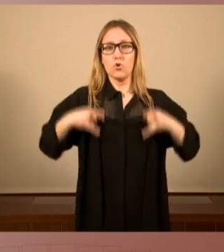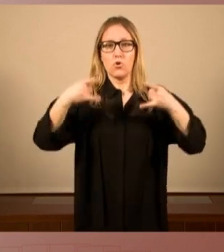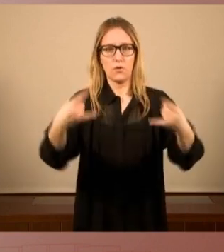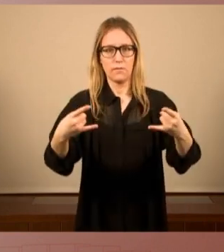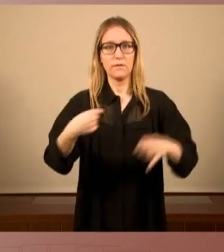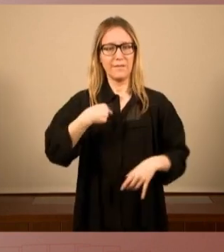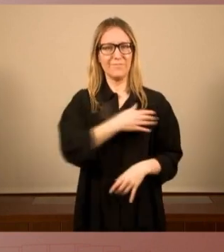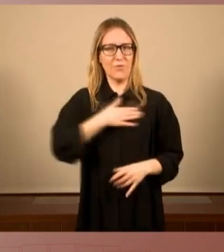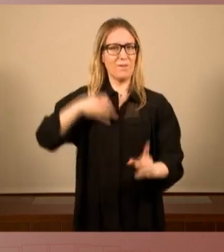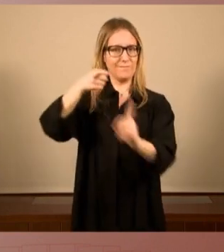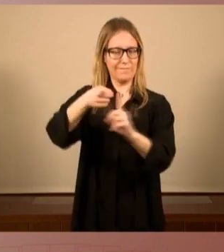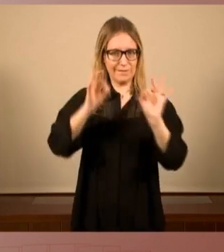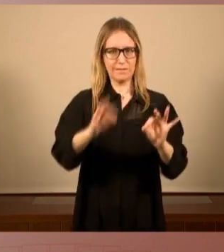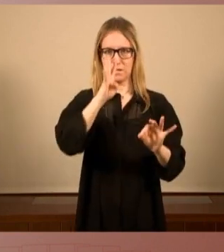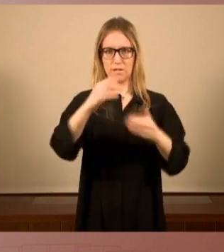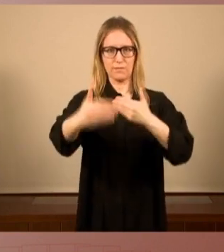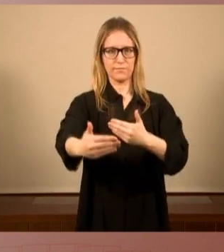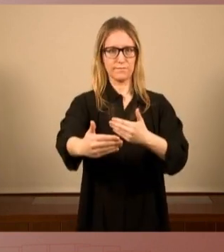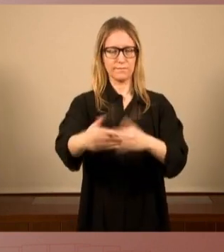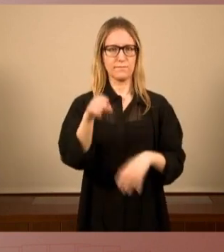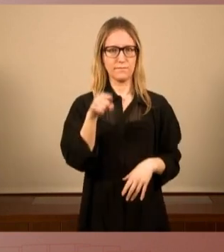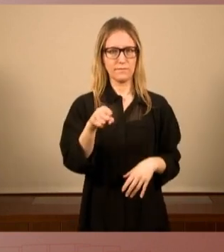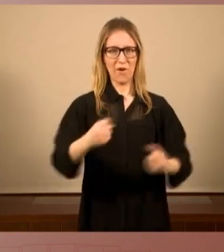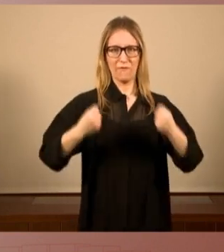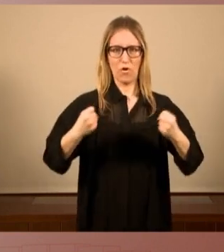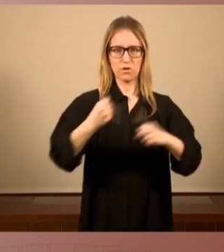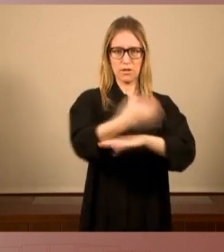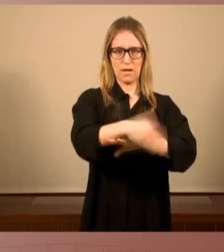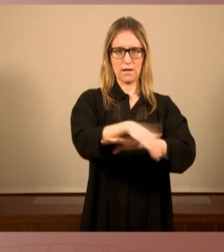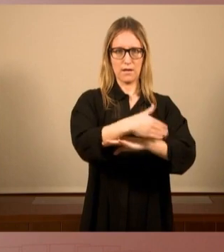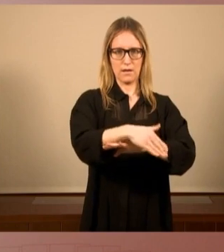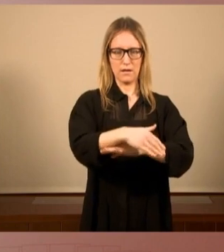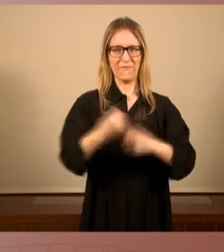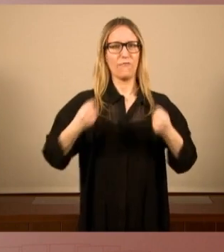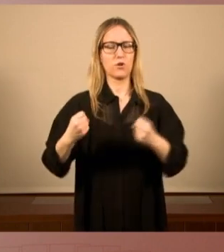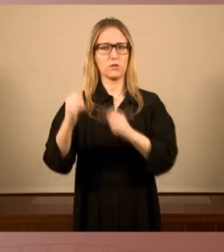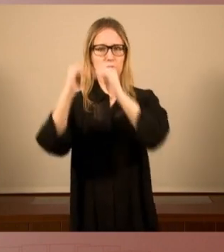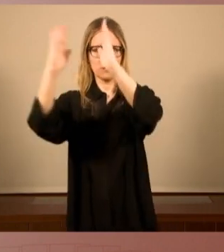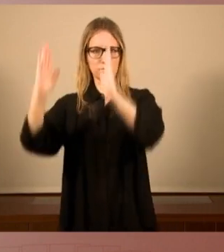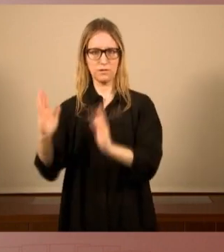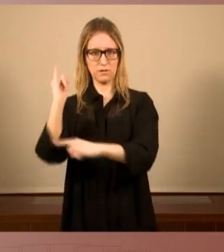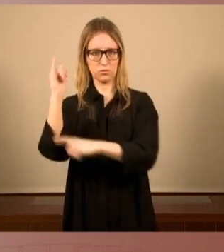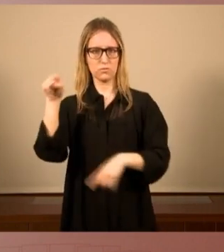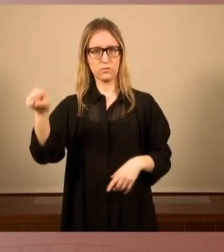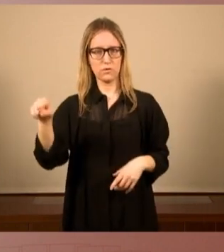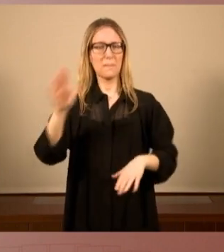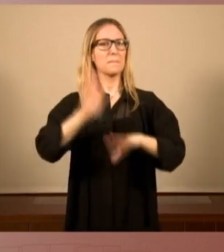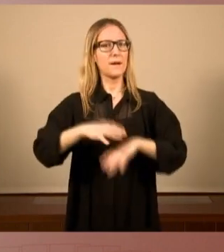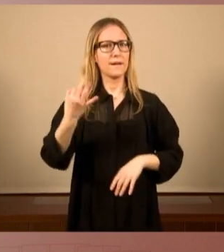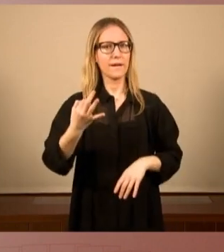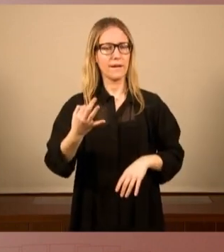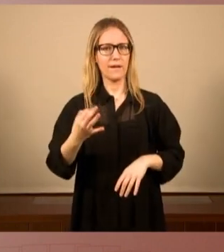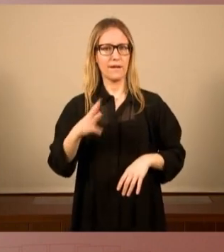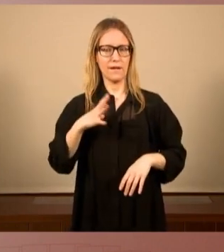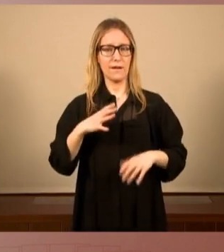aquesta legislatura. Força el carrer i força la institució perquè realment l'esquerra del